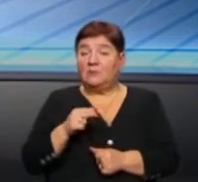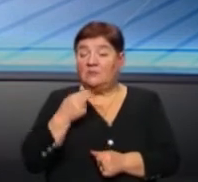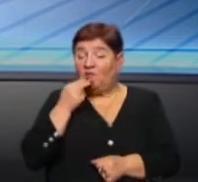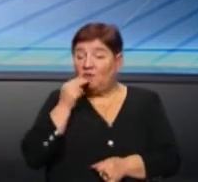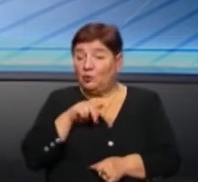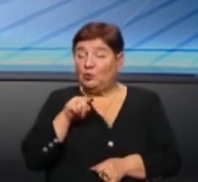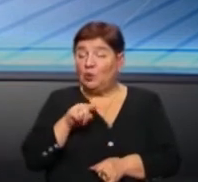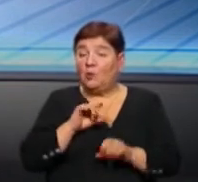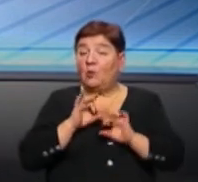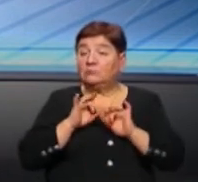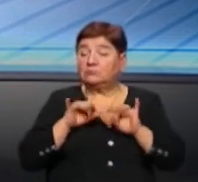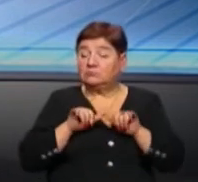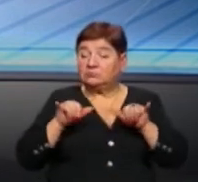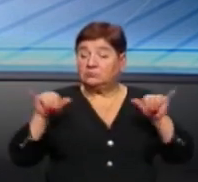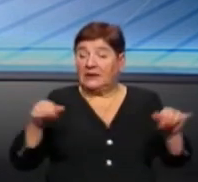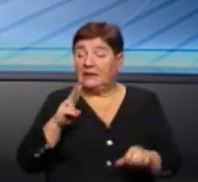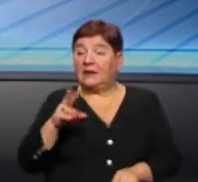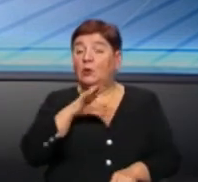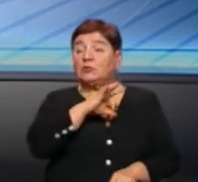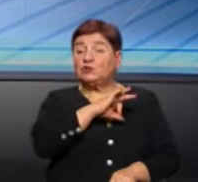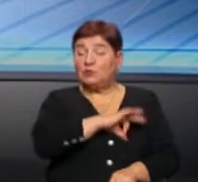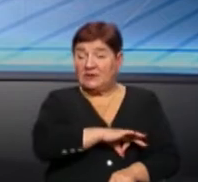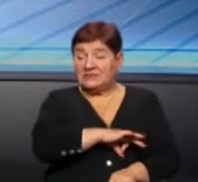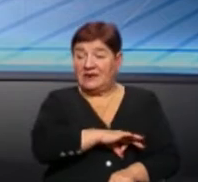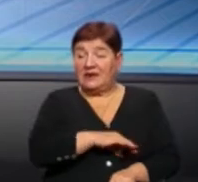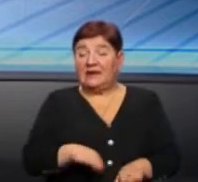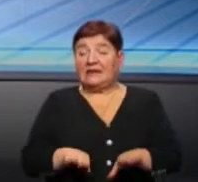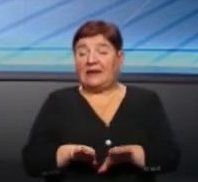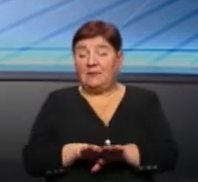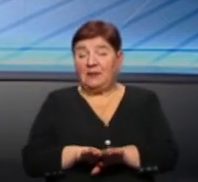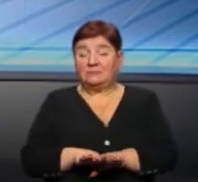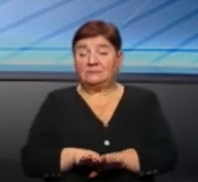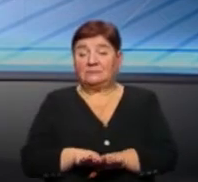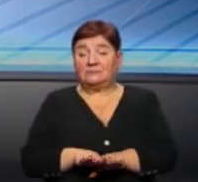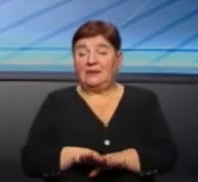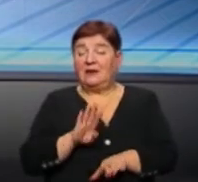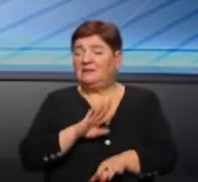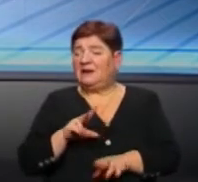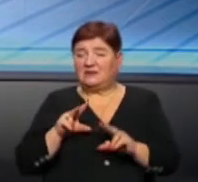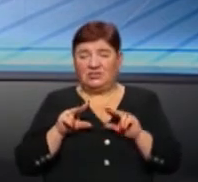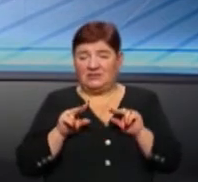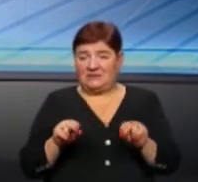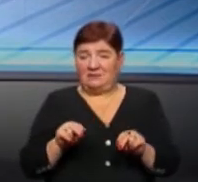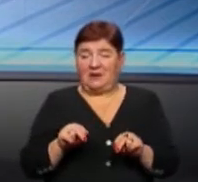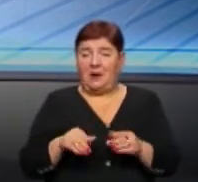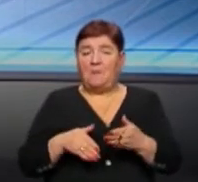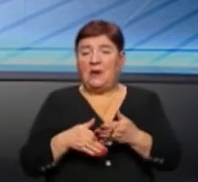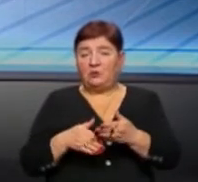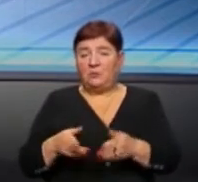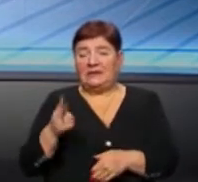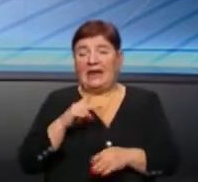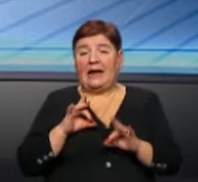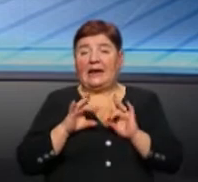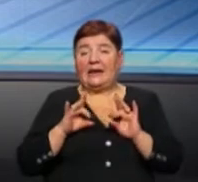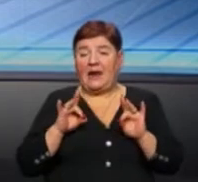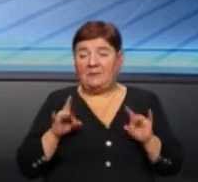того розповсюджувача, який користується такими, скажімо так, нечесними методами для